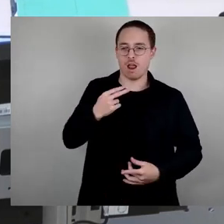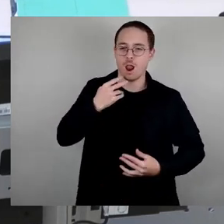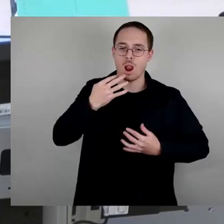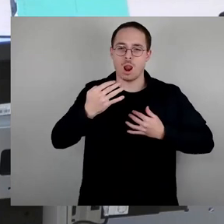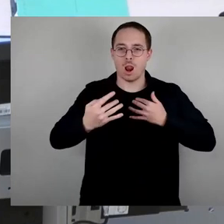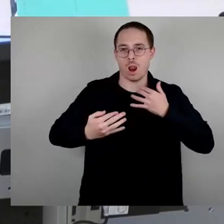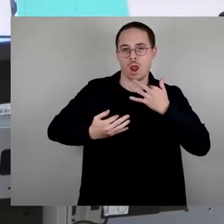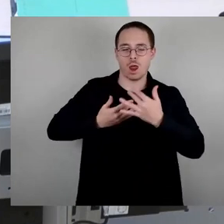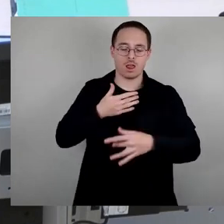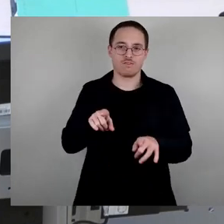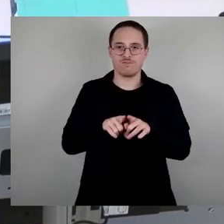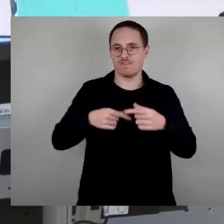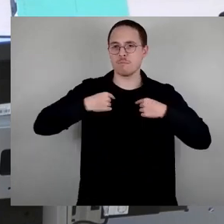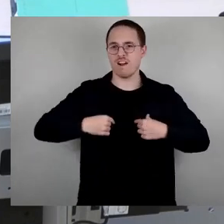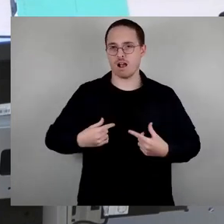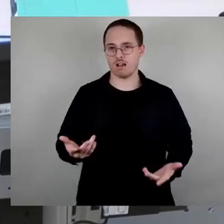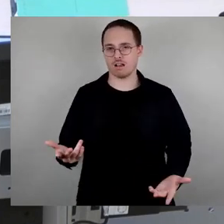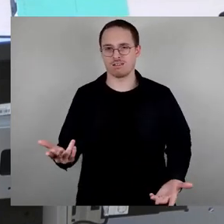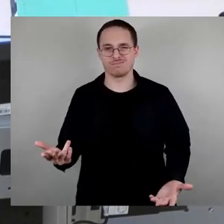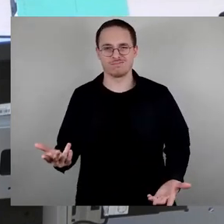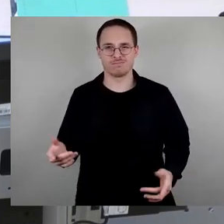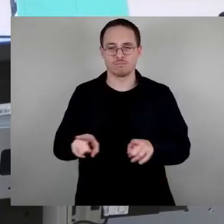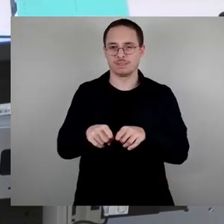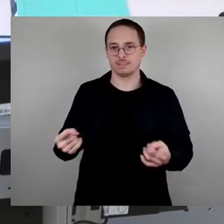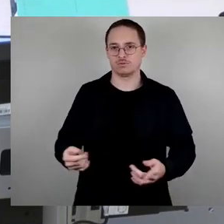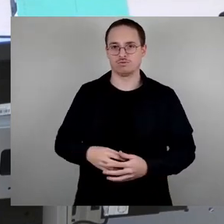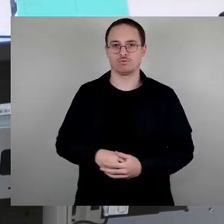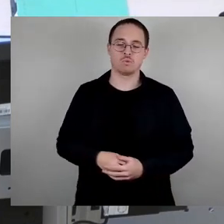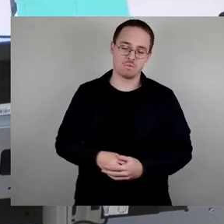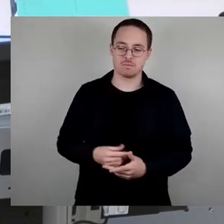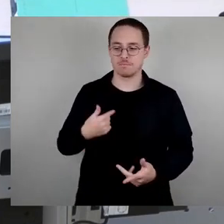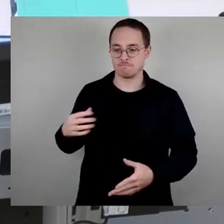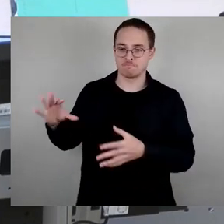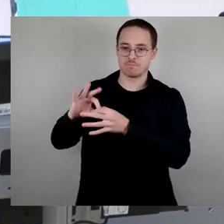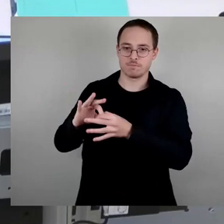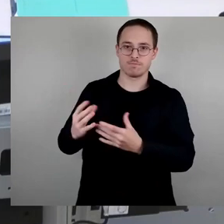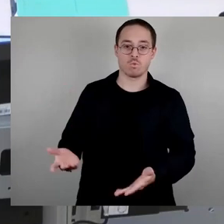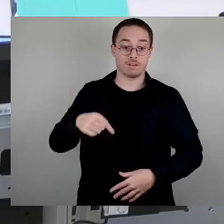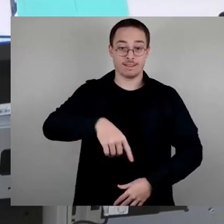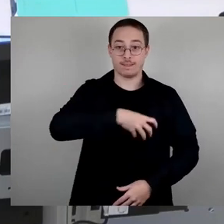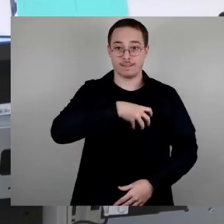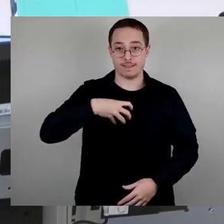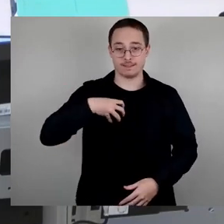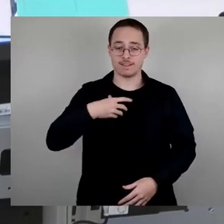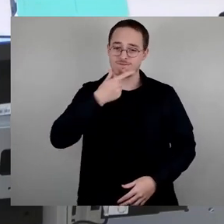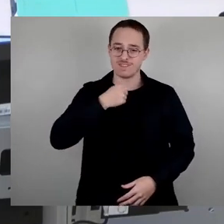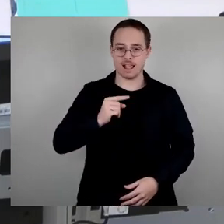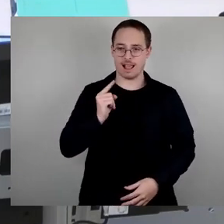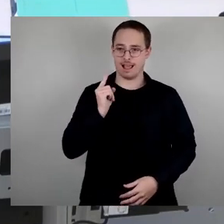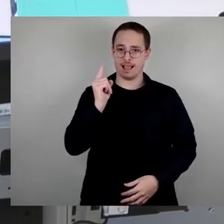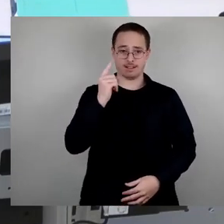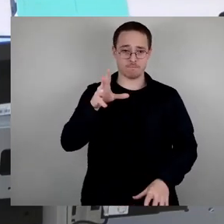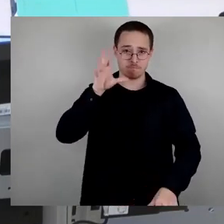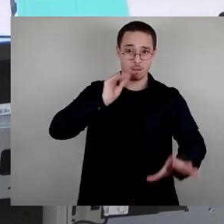Denn wenn wir in Dresden auch eine Botschaft mitbekommen haben, dann ist es